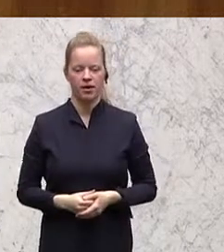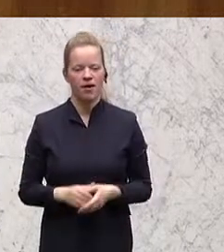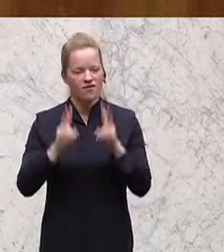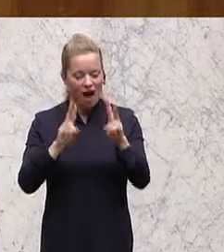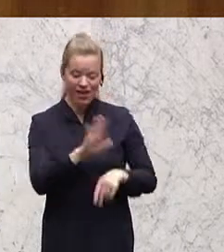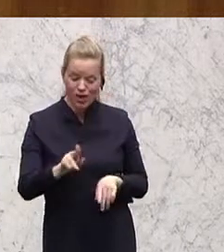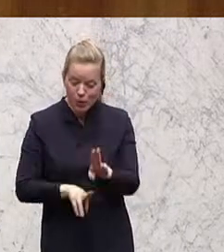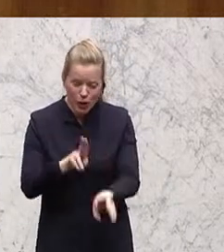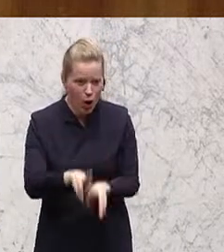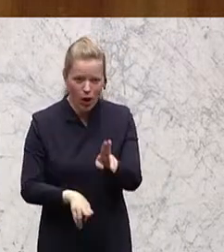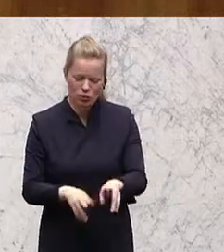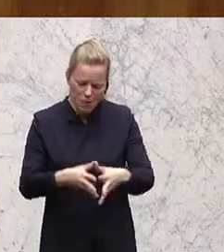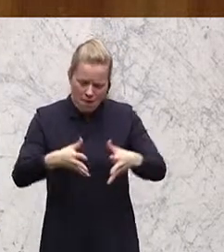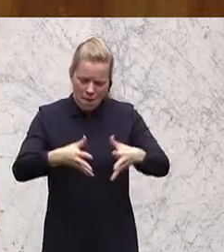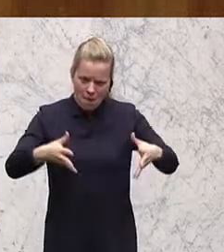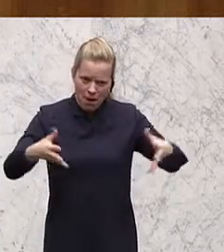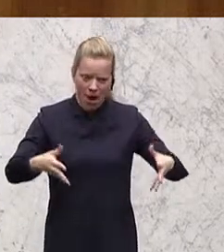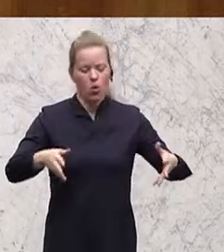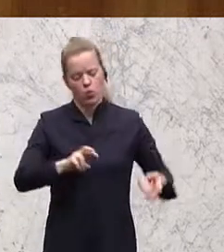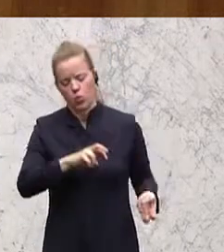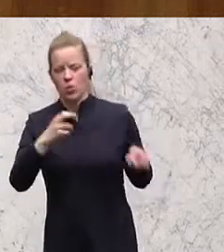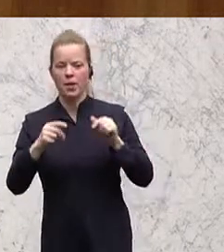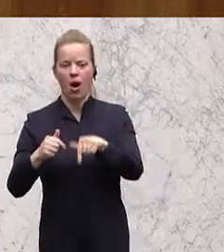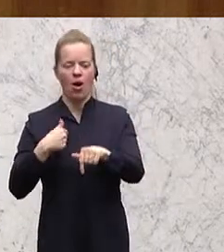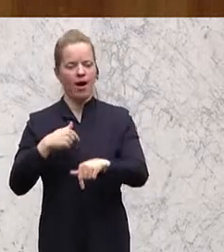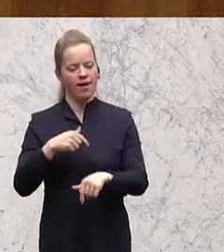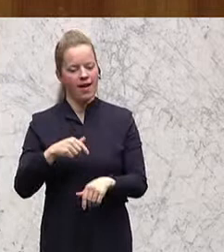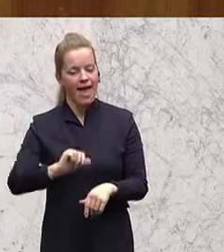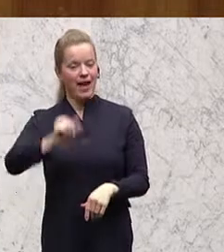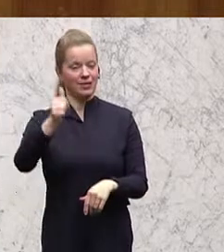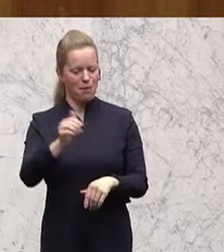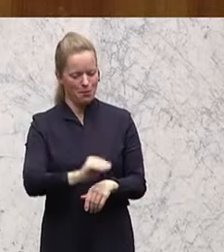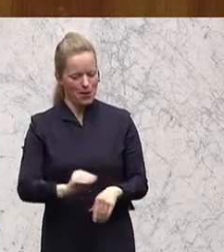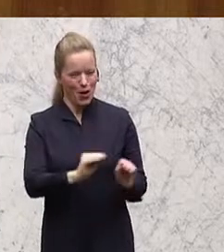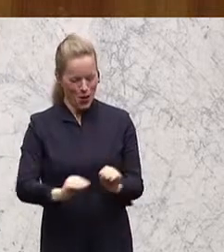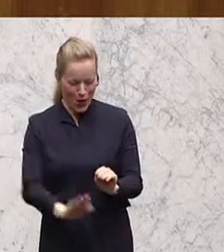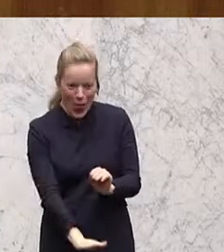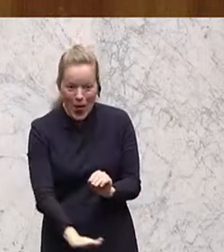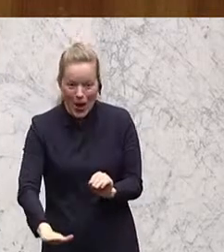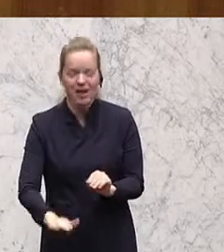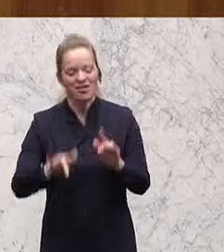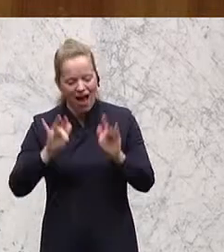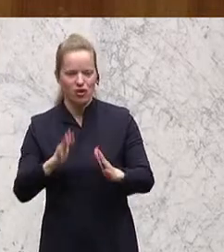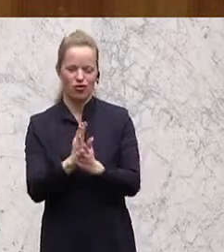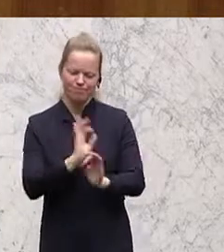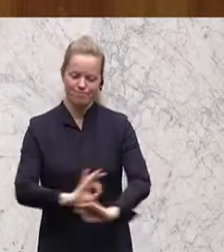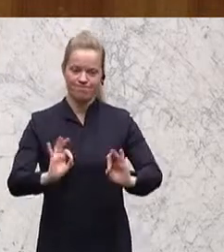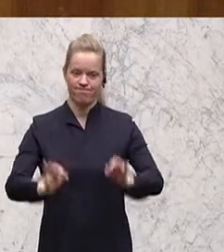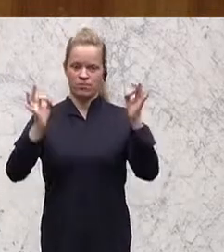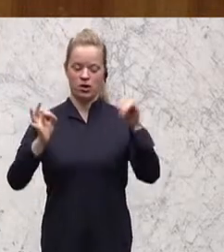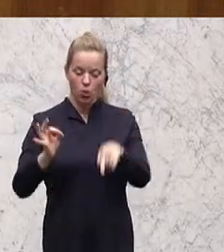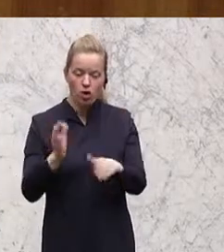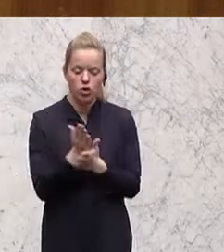Ausbau der Kinderbetreuung hin zu einer qualitätsvollen Elementarpädagogik, weil hier beginnt die soziale Selektion, nicht an den